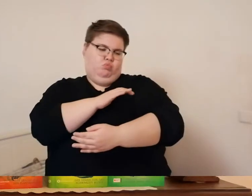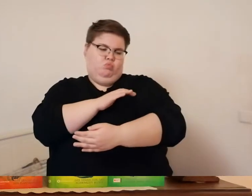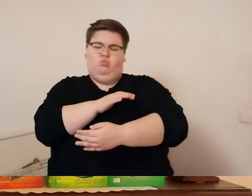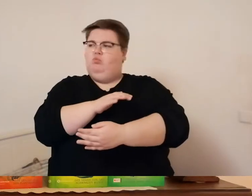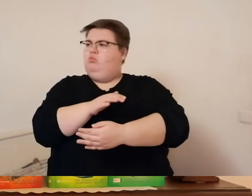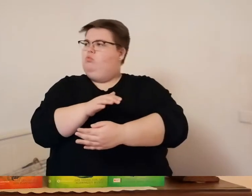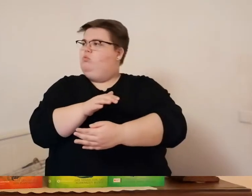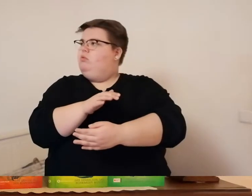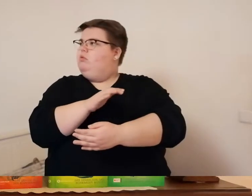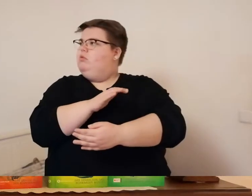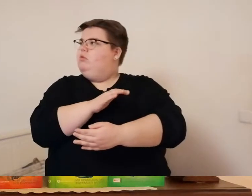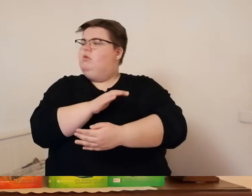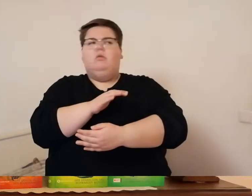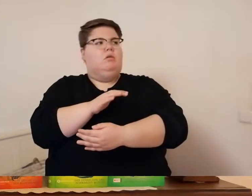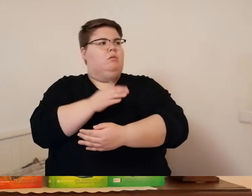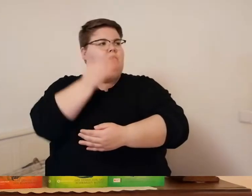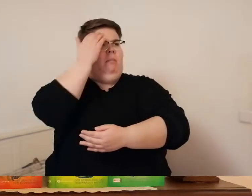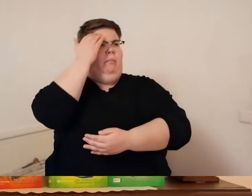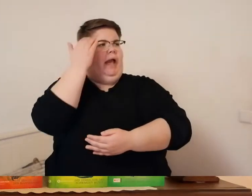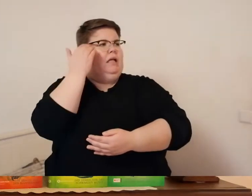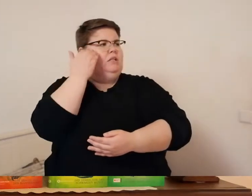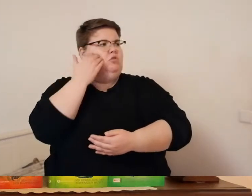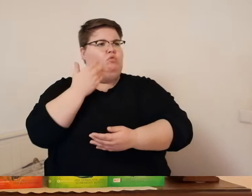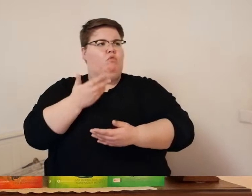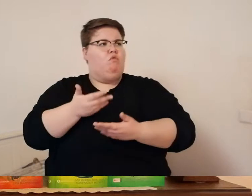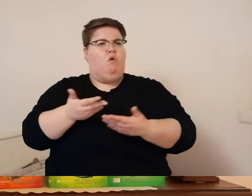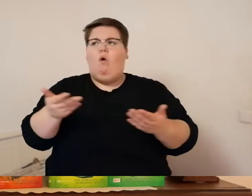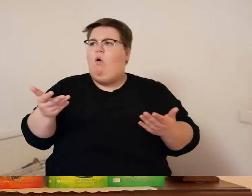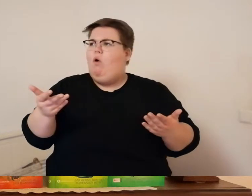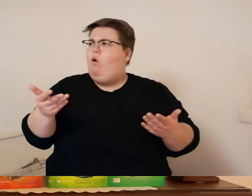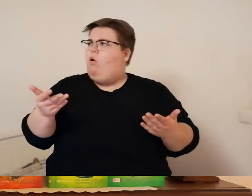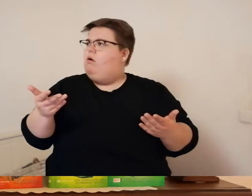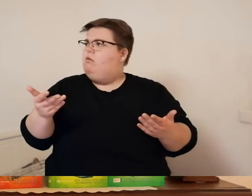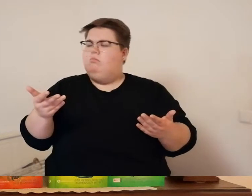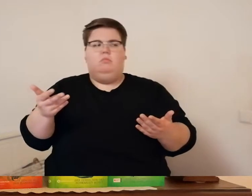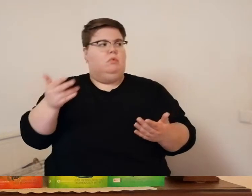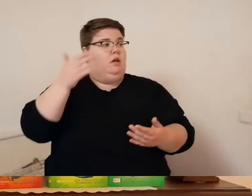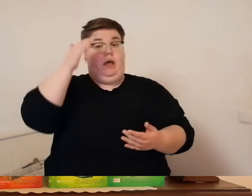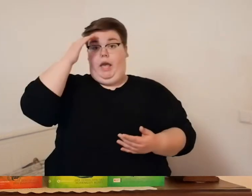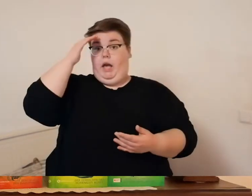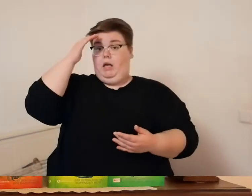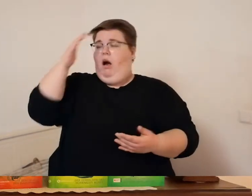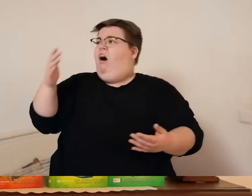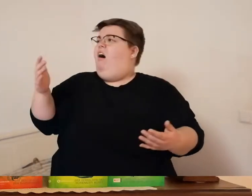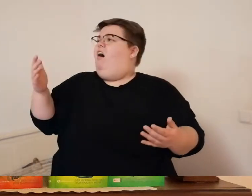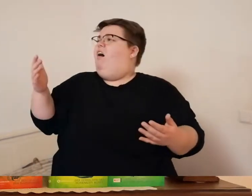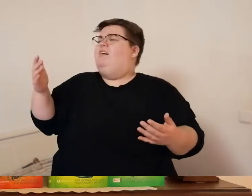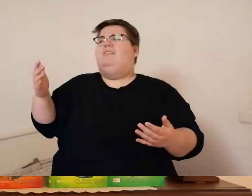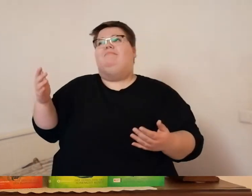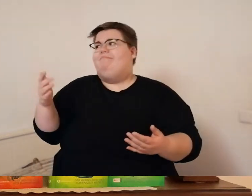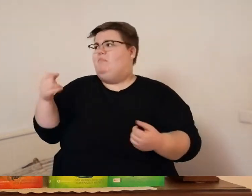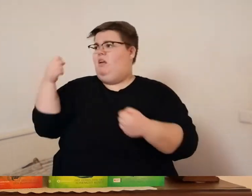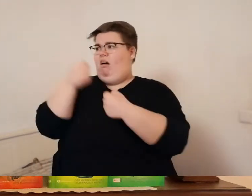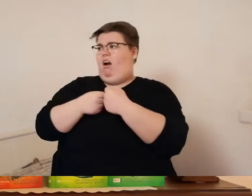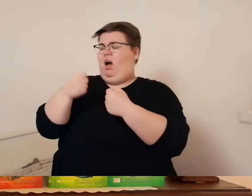bänkt fragte sie und blickte sich suchend um eric stöhnte auf in der aufregung um den kampf mit dem greif hatte er